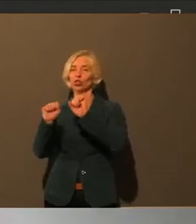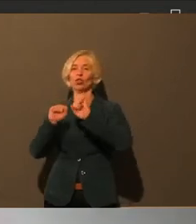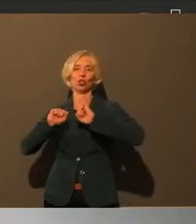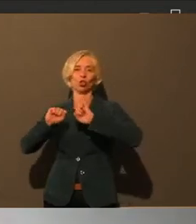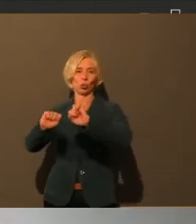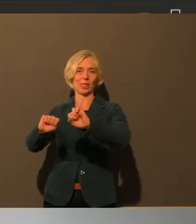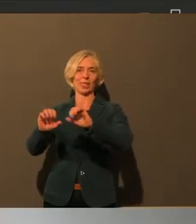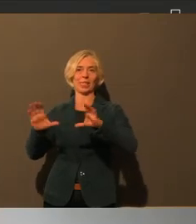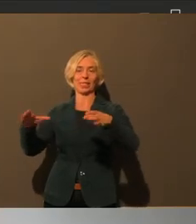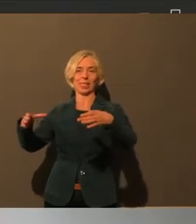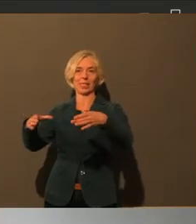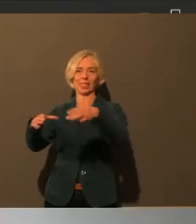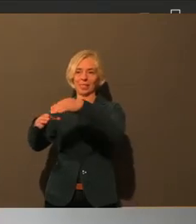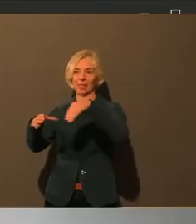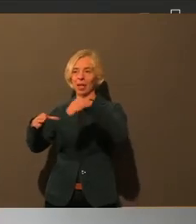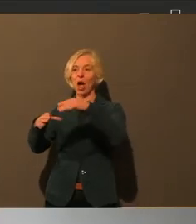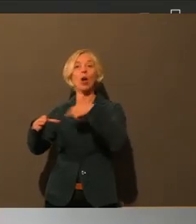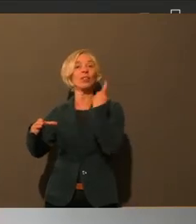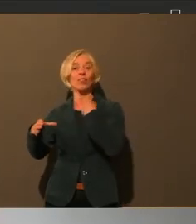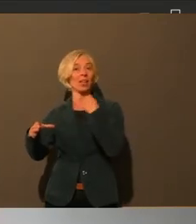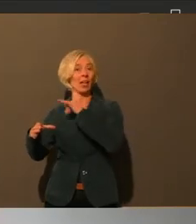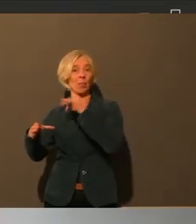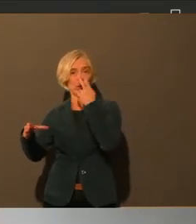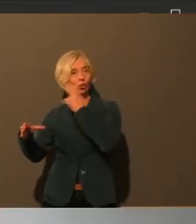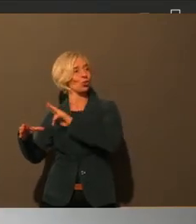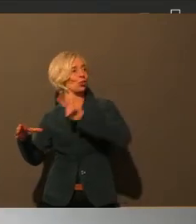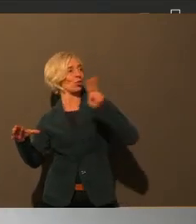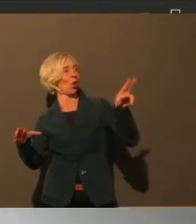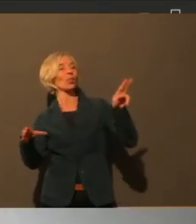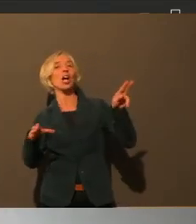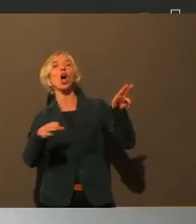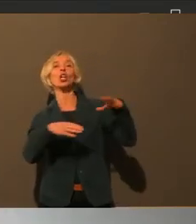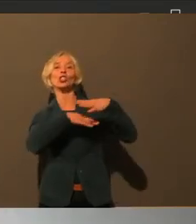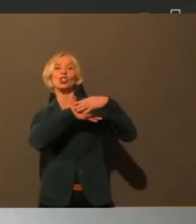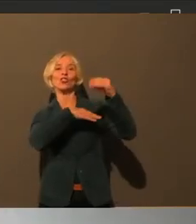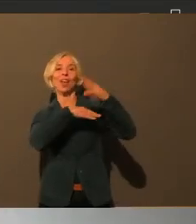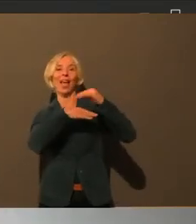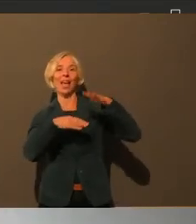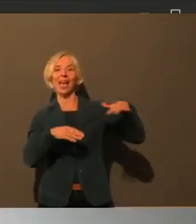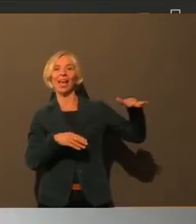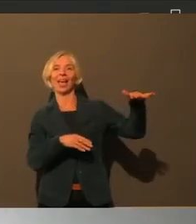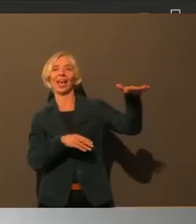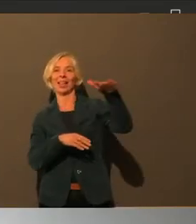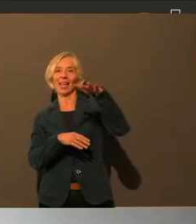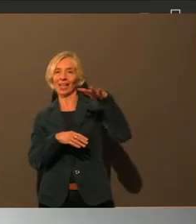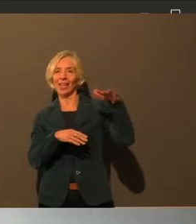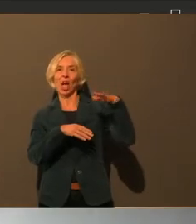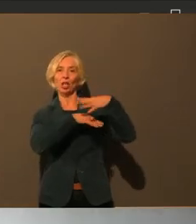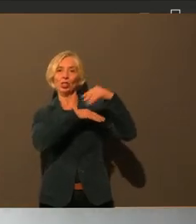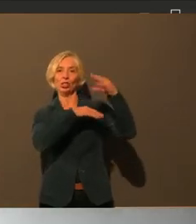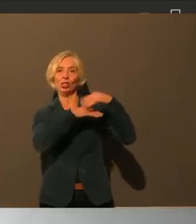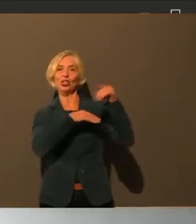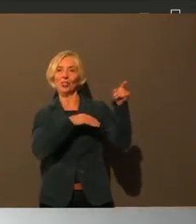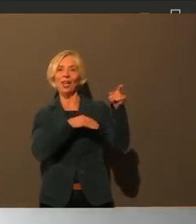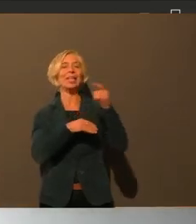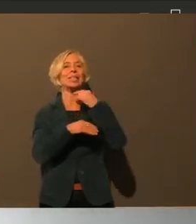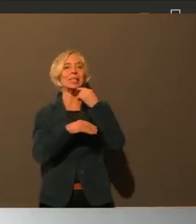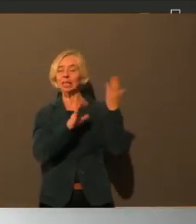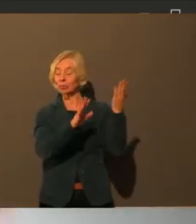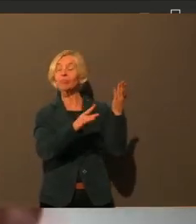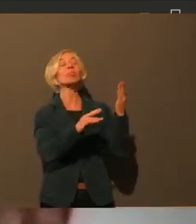den Blick nach Schweden, der ja genau auch das verfolgt hat, die Risikogruppen zu schützen und die Bevölkerung